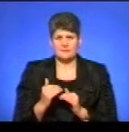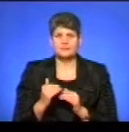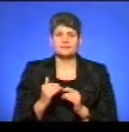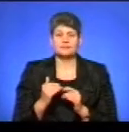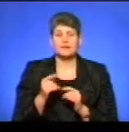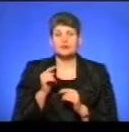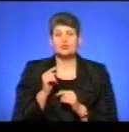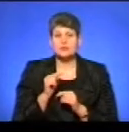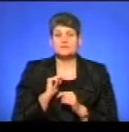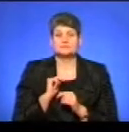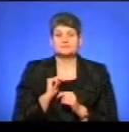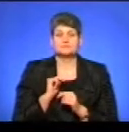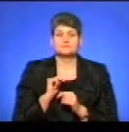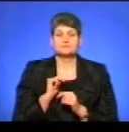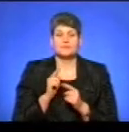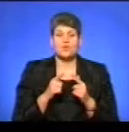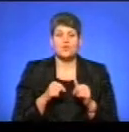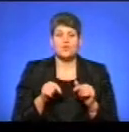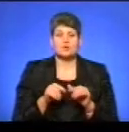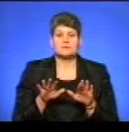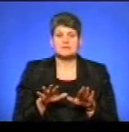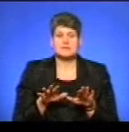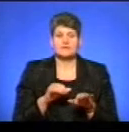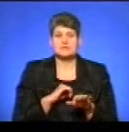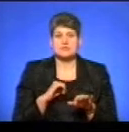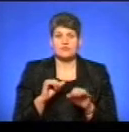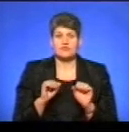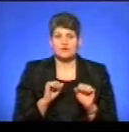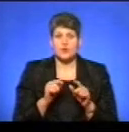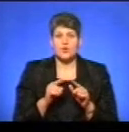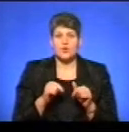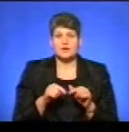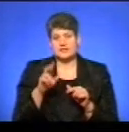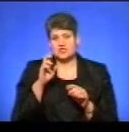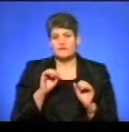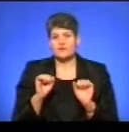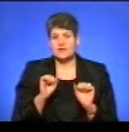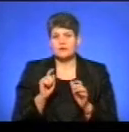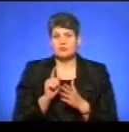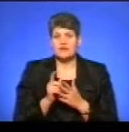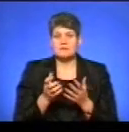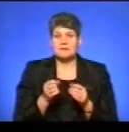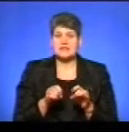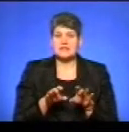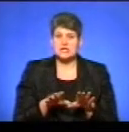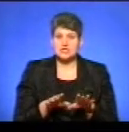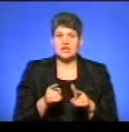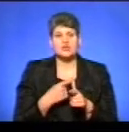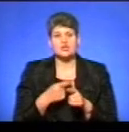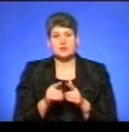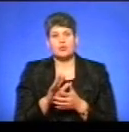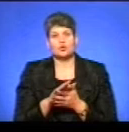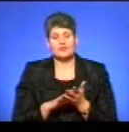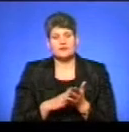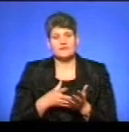тоді органи місцевого самоврядування, органи державної влади повинні приймати рішення, чи продовжувати